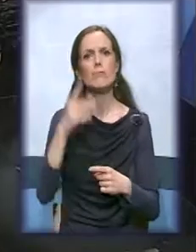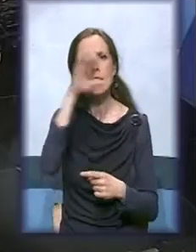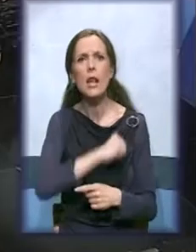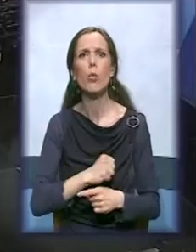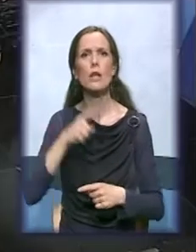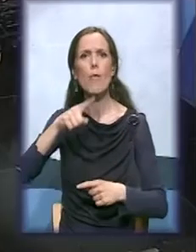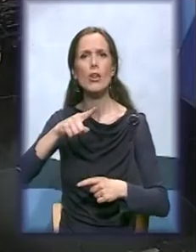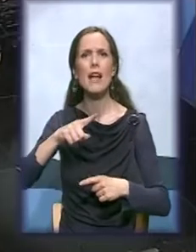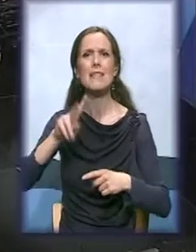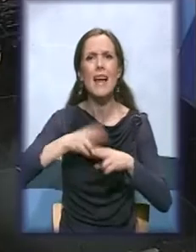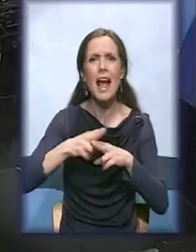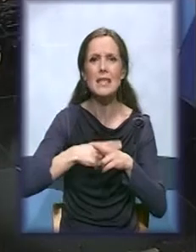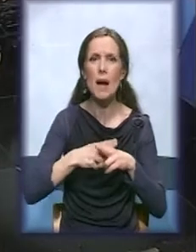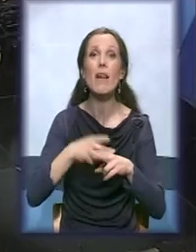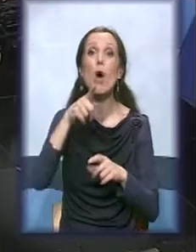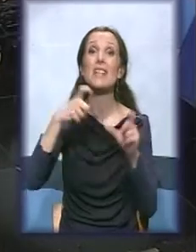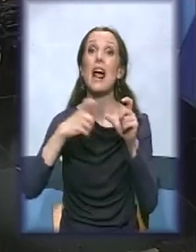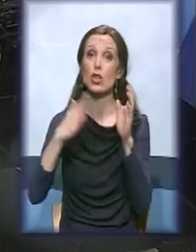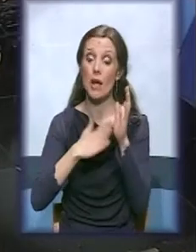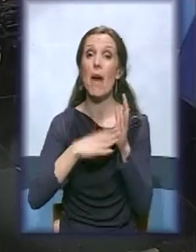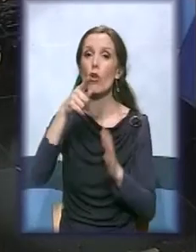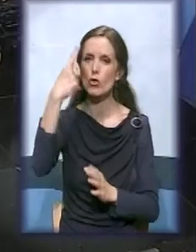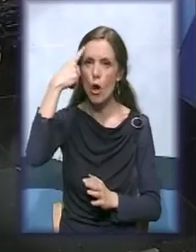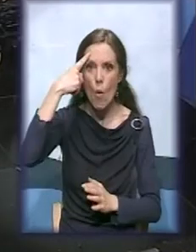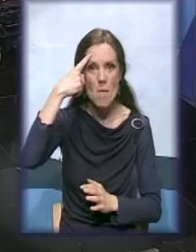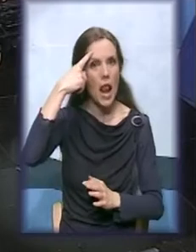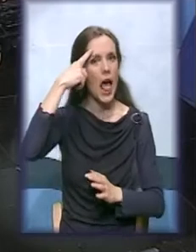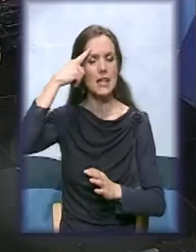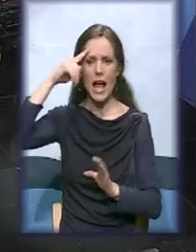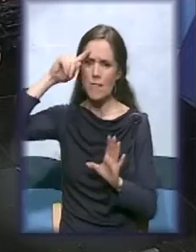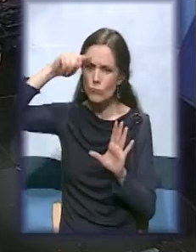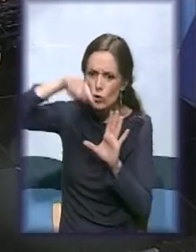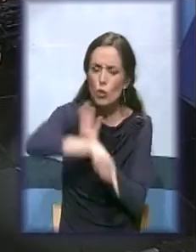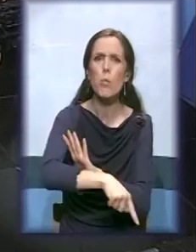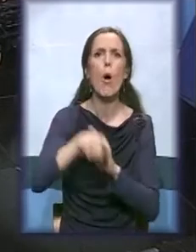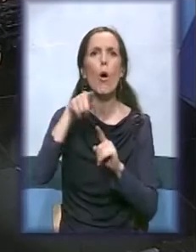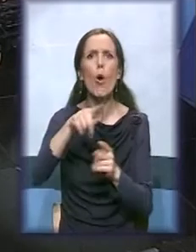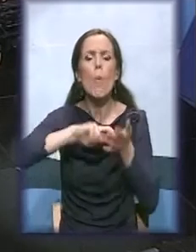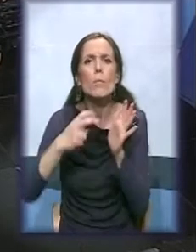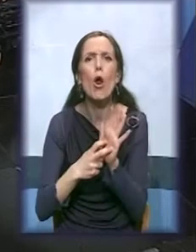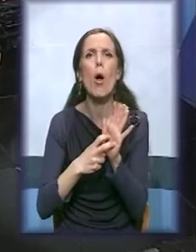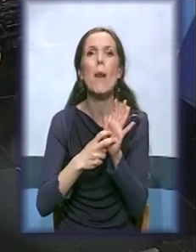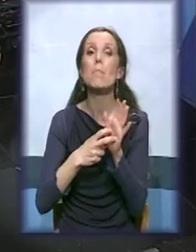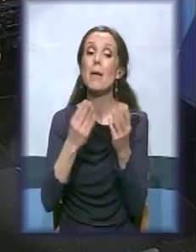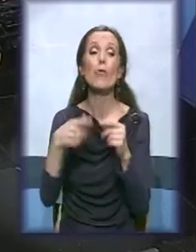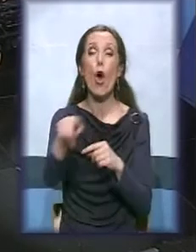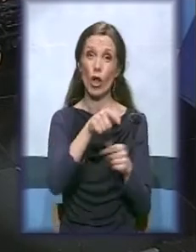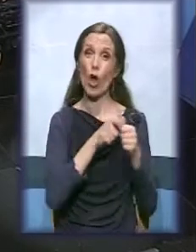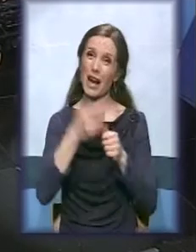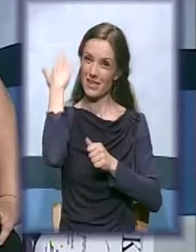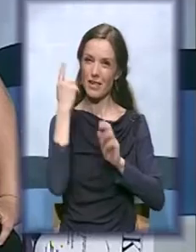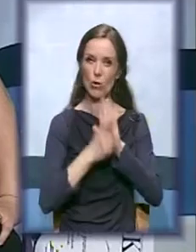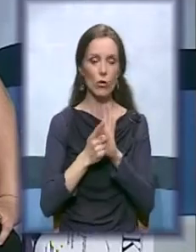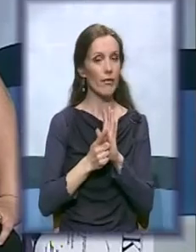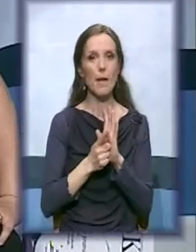znala ne do ovde da uvuče ruke u problem, nego do ramena. I mnogi organizacije tada nisu razumele, a, boga mi,